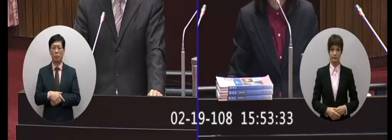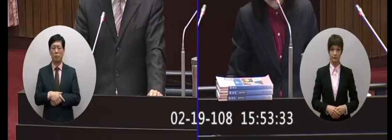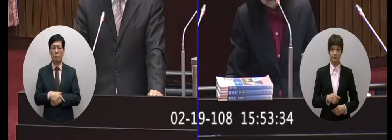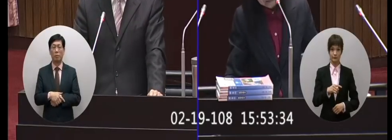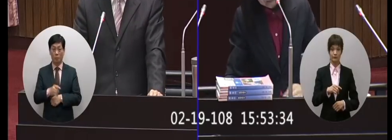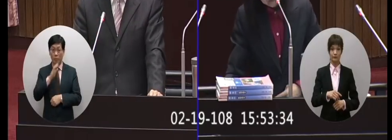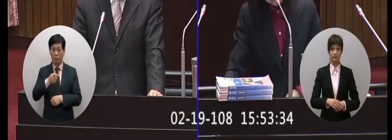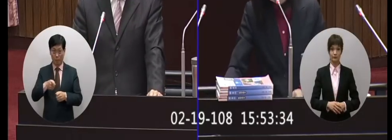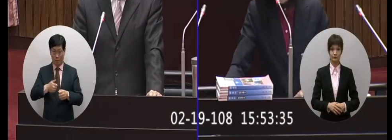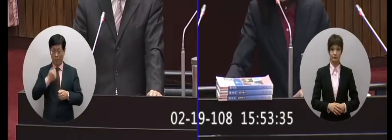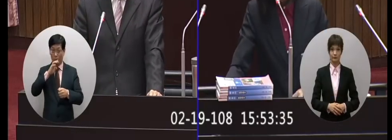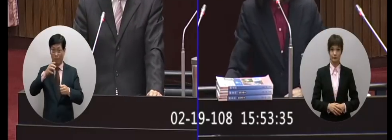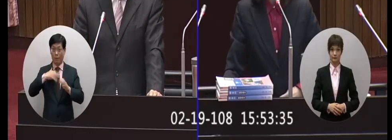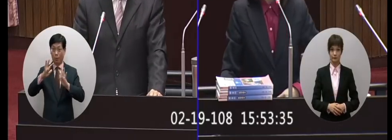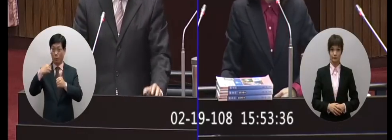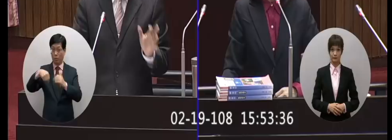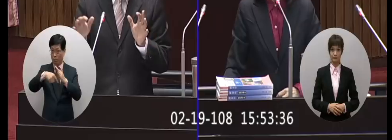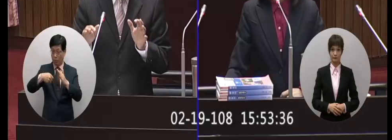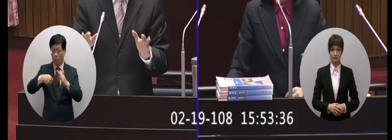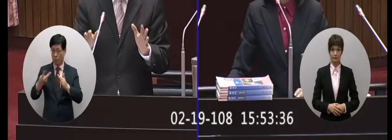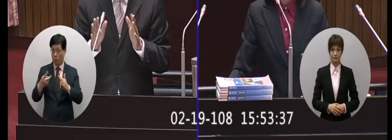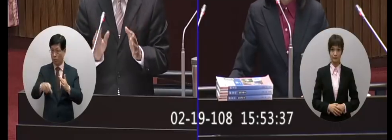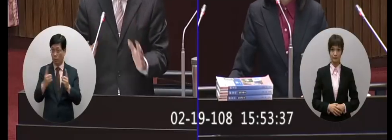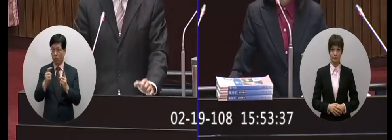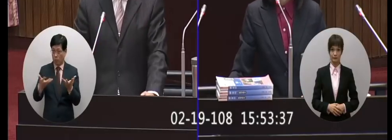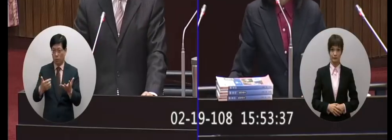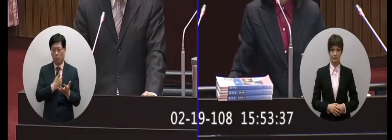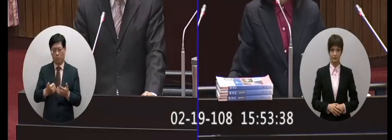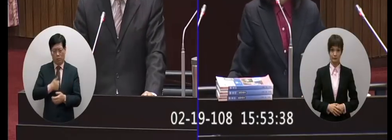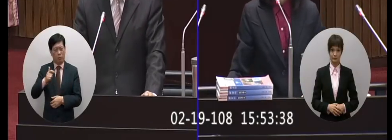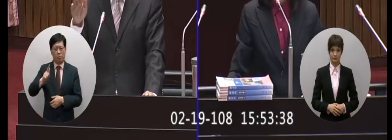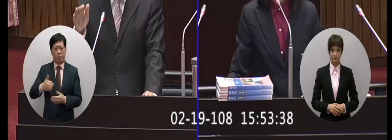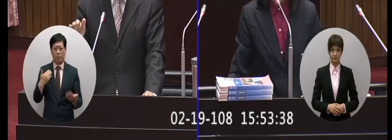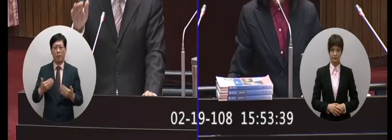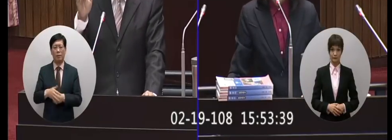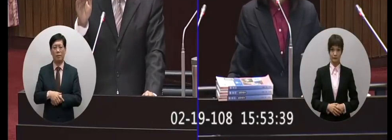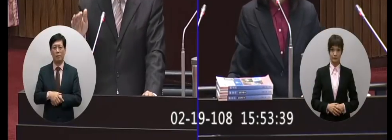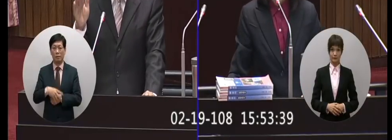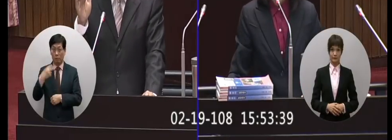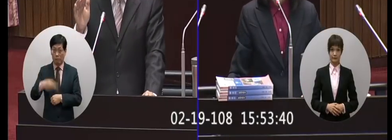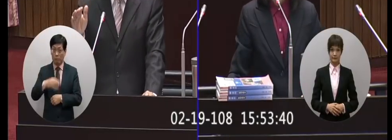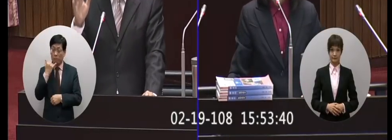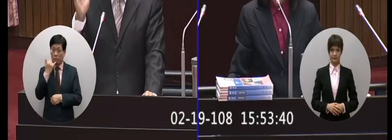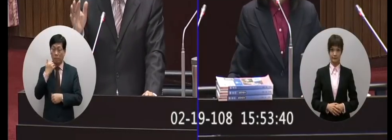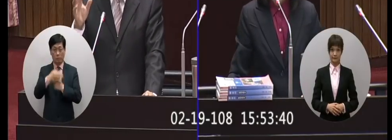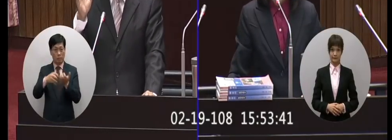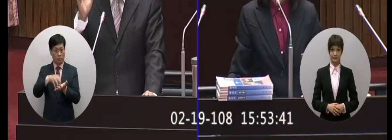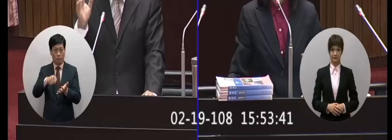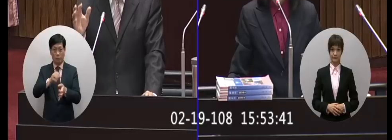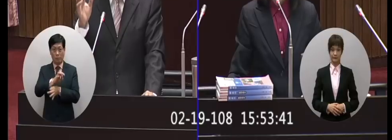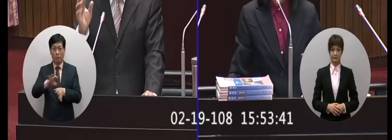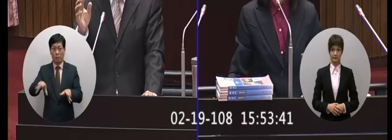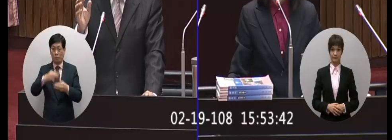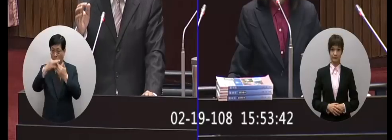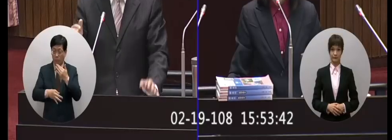國民館的館長跟國家教學員事實上對這個實務我是非常的清楚也了解到如何去確保克剛